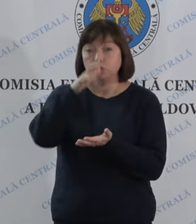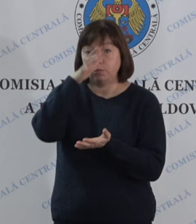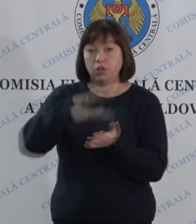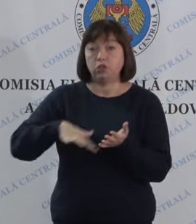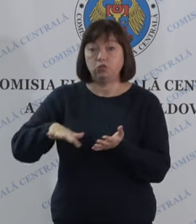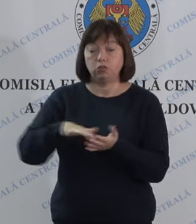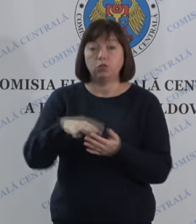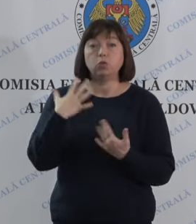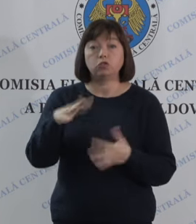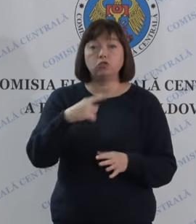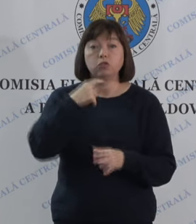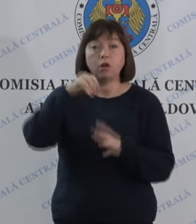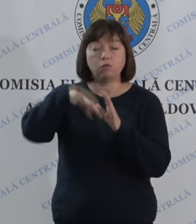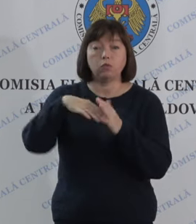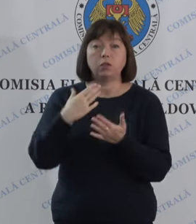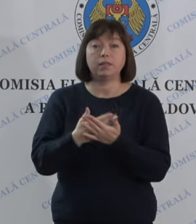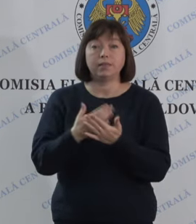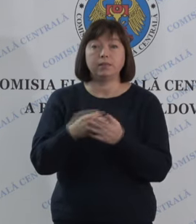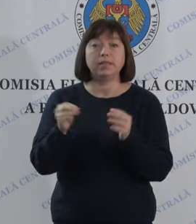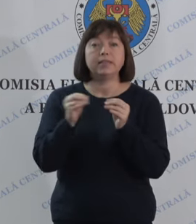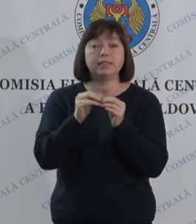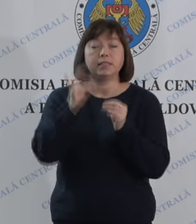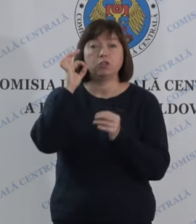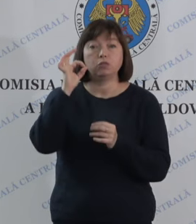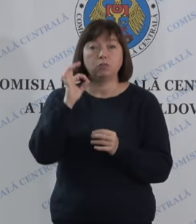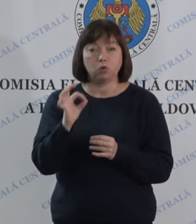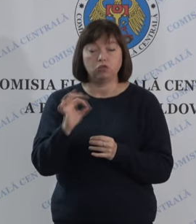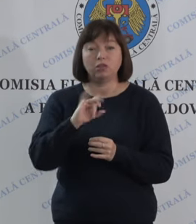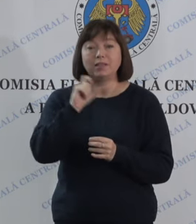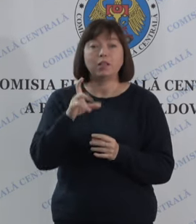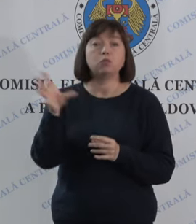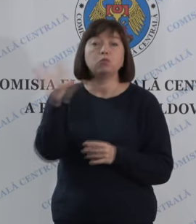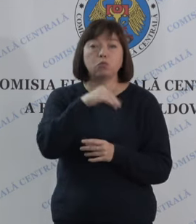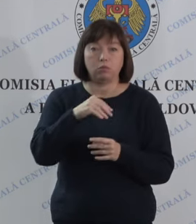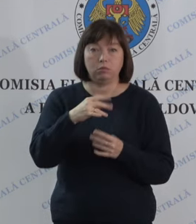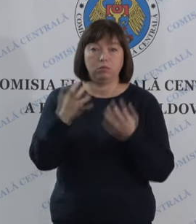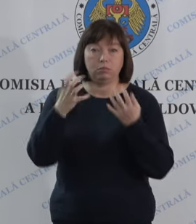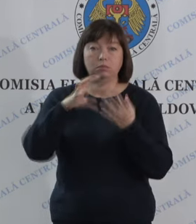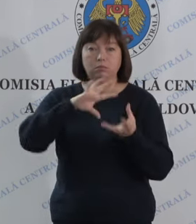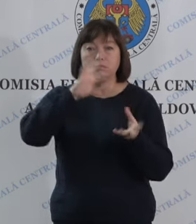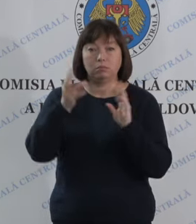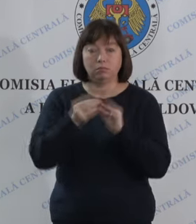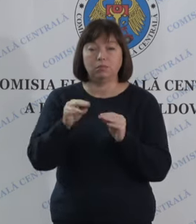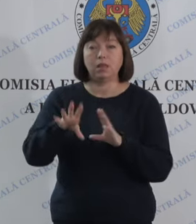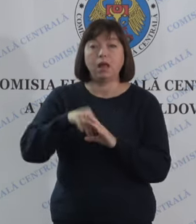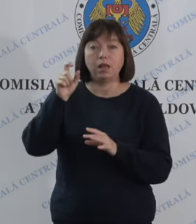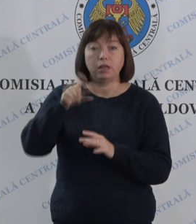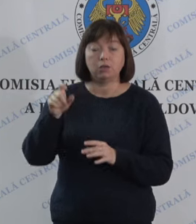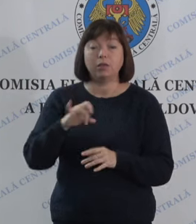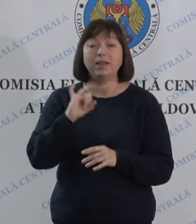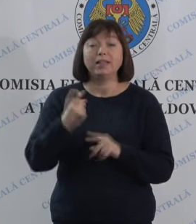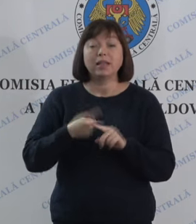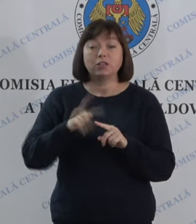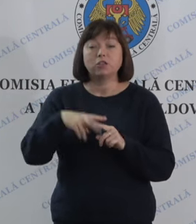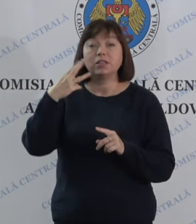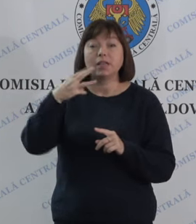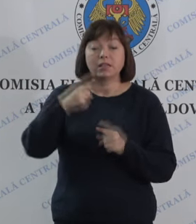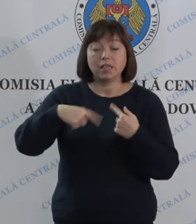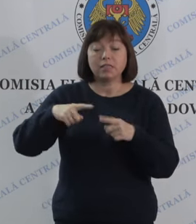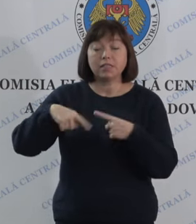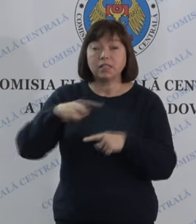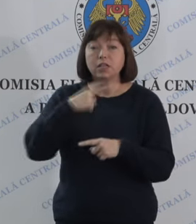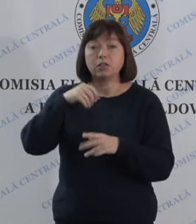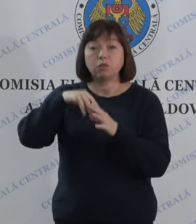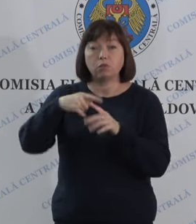Chișinău au votat circa 10% dintre alegători. În cele 30 de secții de votare,